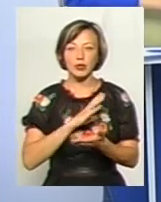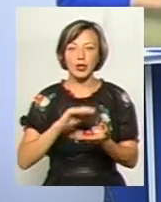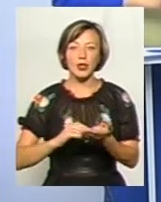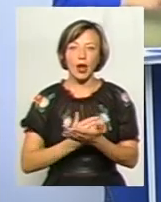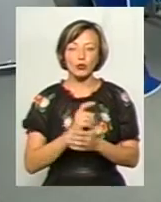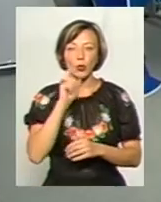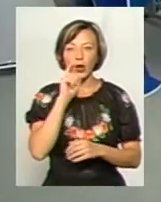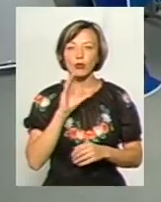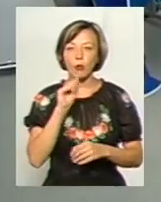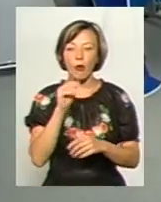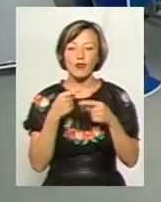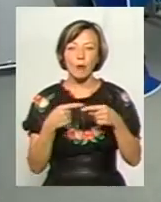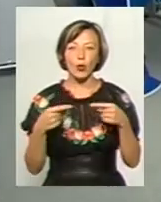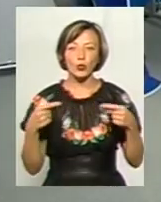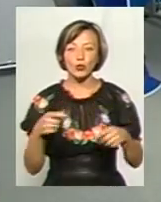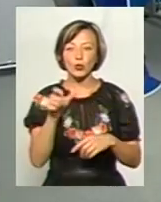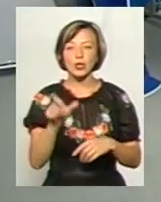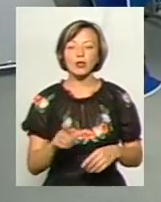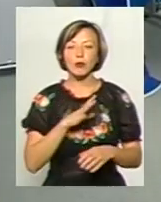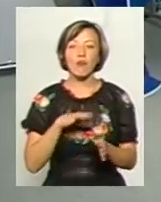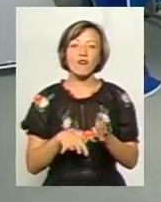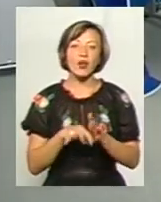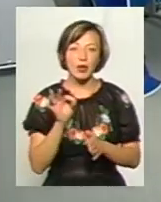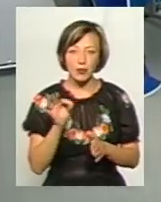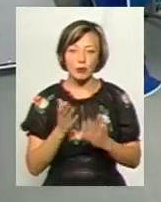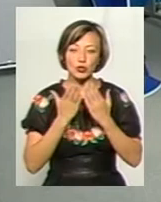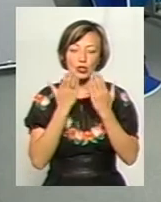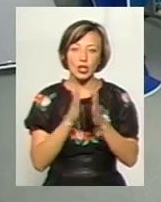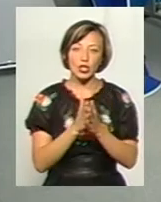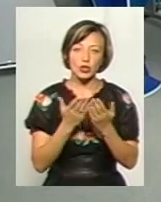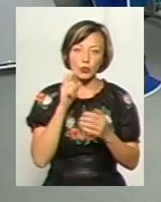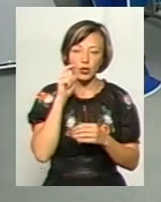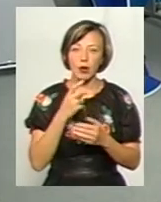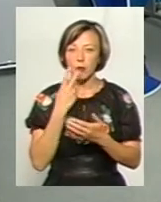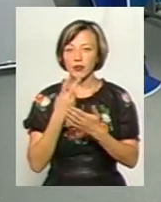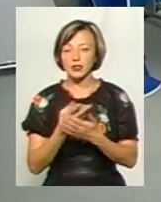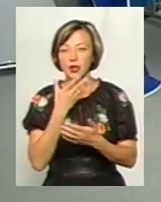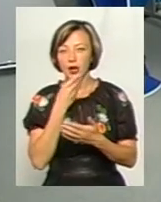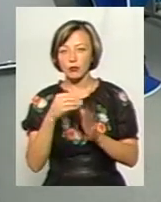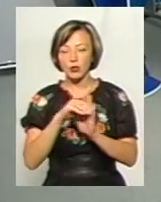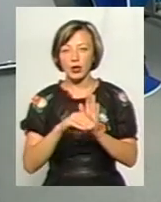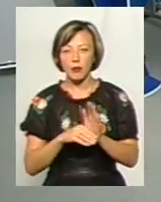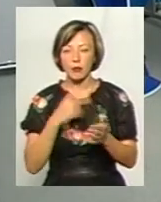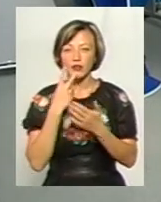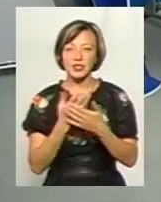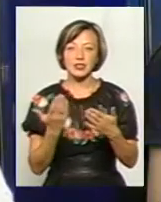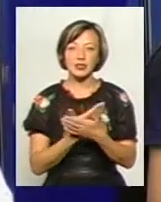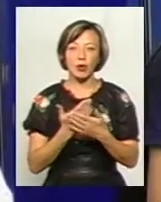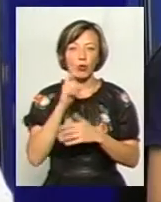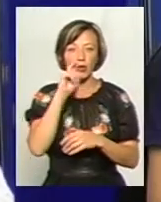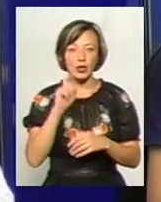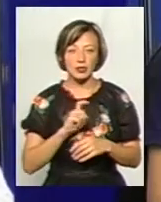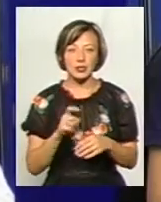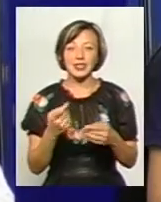україномовні продукти, щоб в людини був вибір прочитати книжку українську, подивитися гарну телепередачу, подивитися серіал український. Це